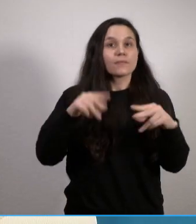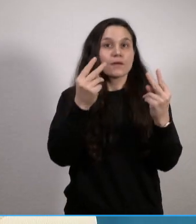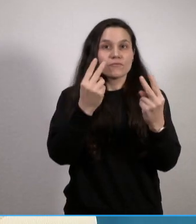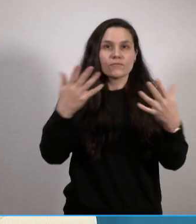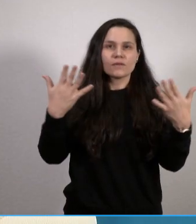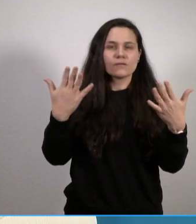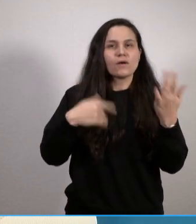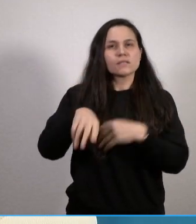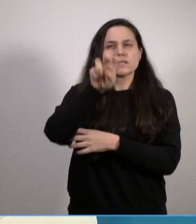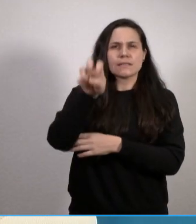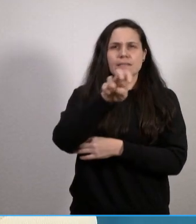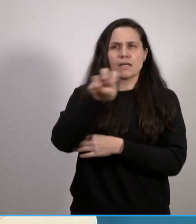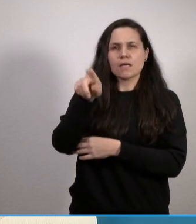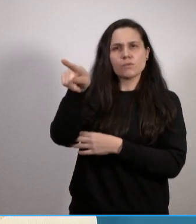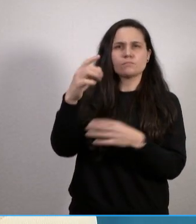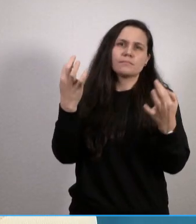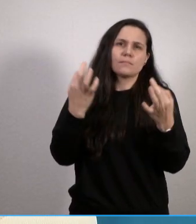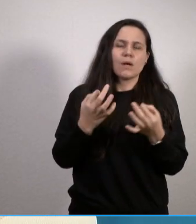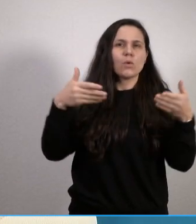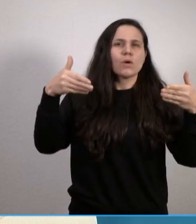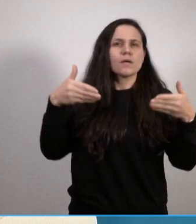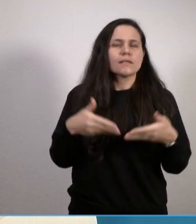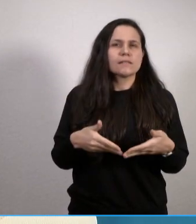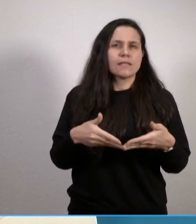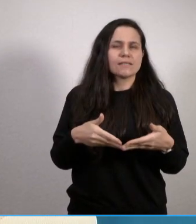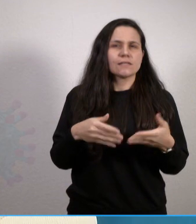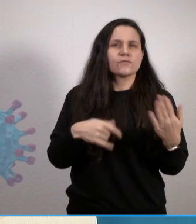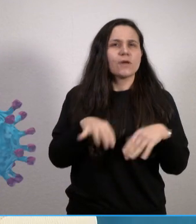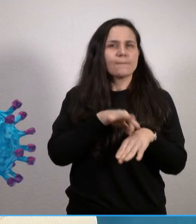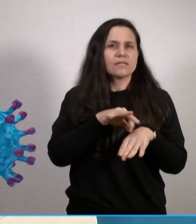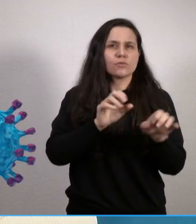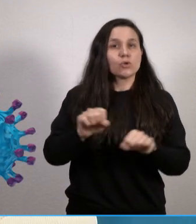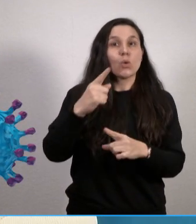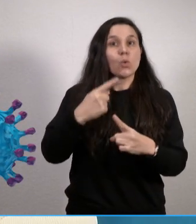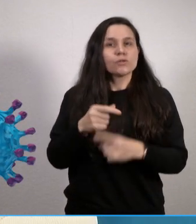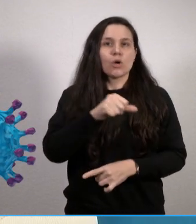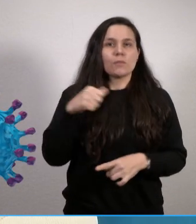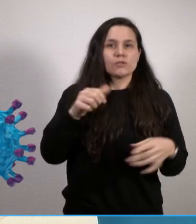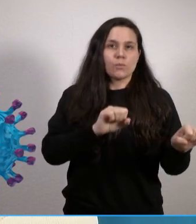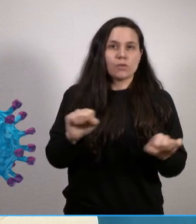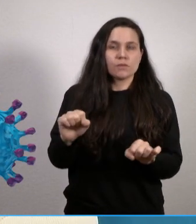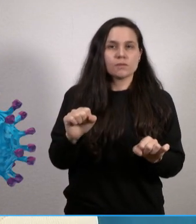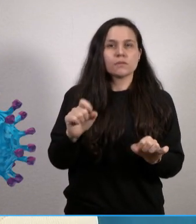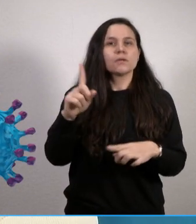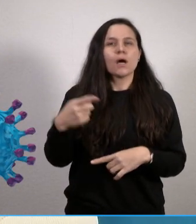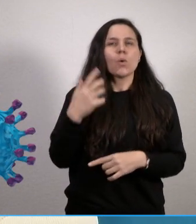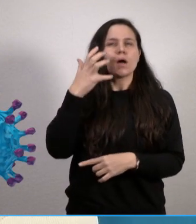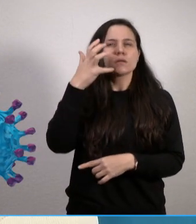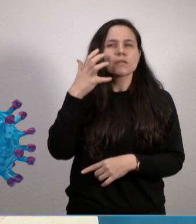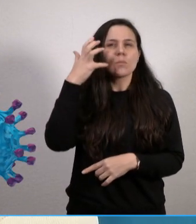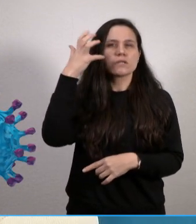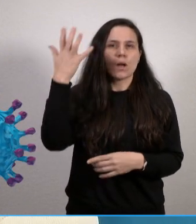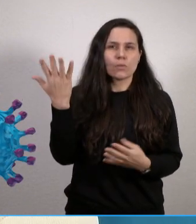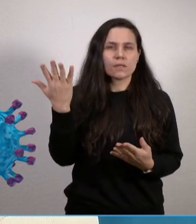natürlich die Krankenhäuser mit den intensivmedizinischen Möglichkeiten, auch den operativen Möglichkeiten in der Traumatologie. Hier gibt es ein